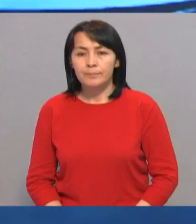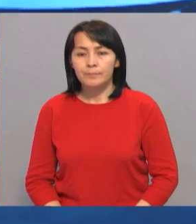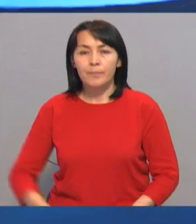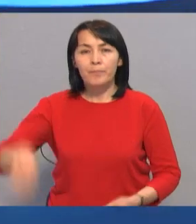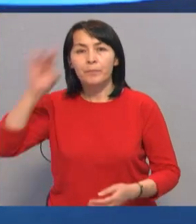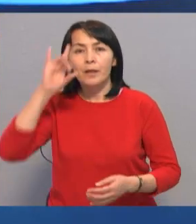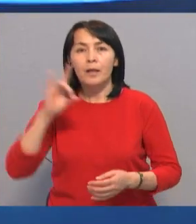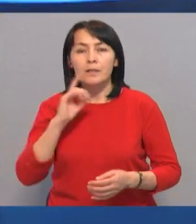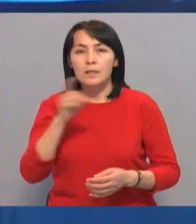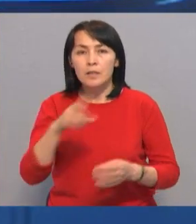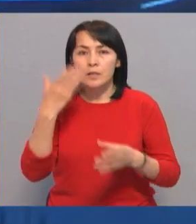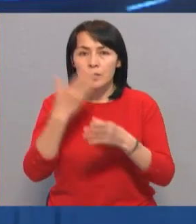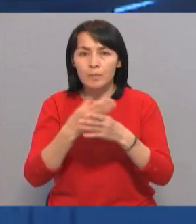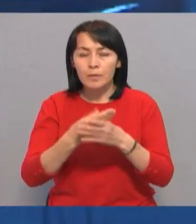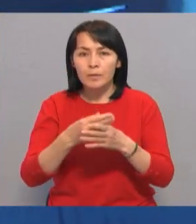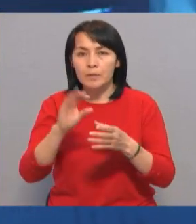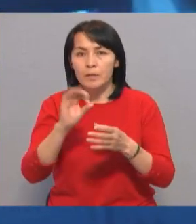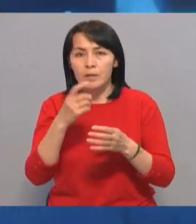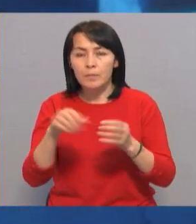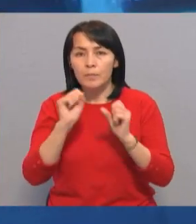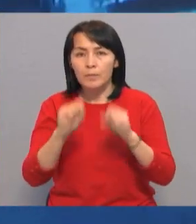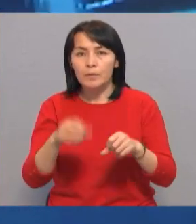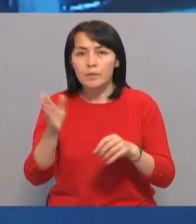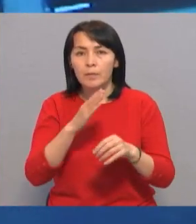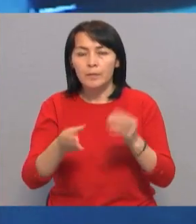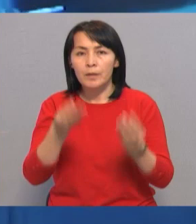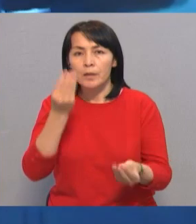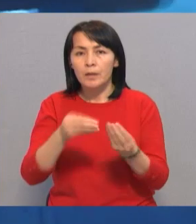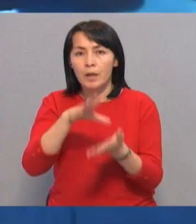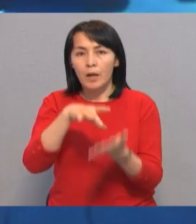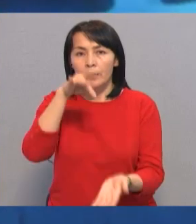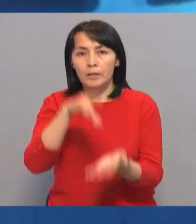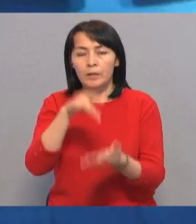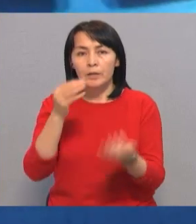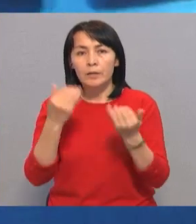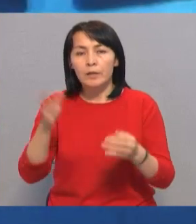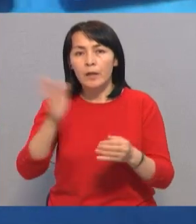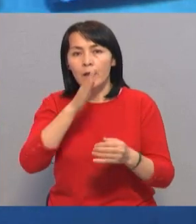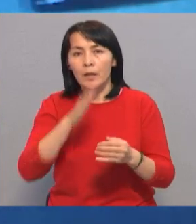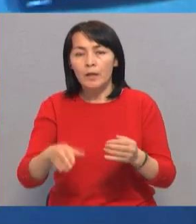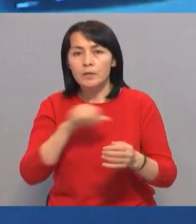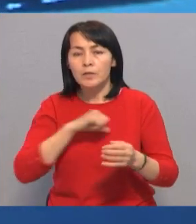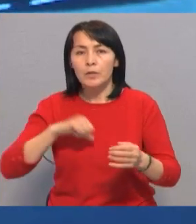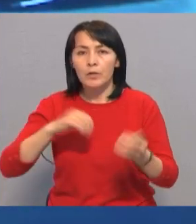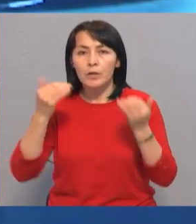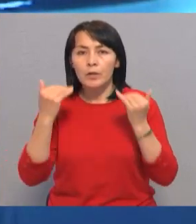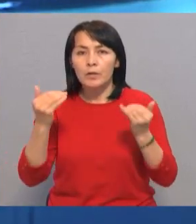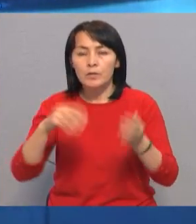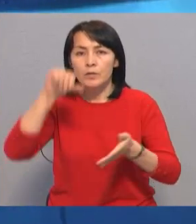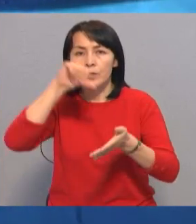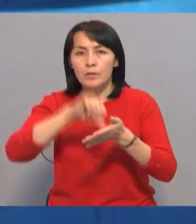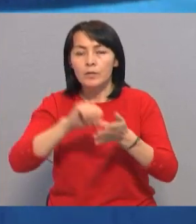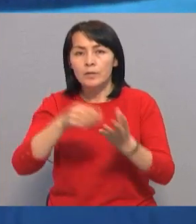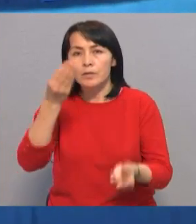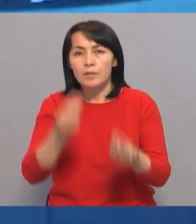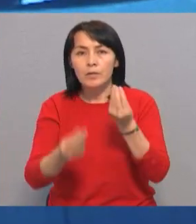Казахстанцы с помощью ЭЦП могут запретить себе играть в азартные игры. Для ограничения себя от участия